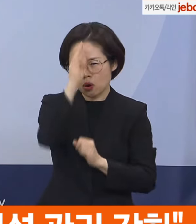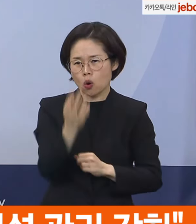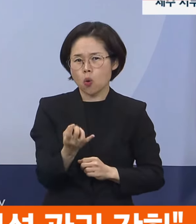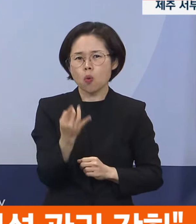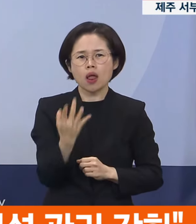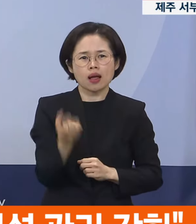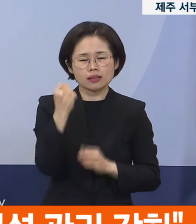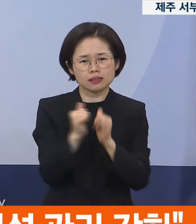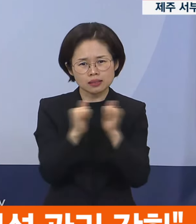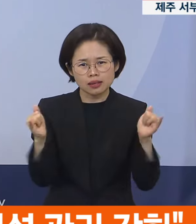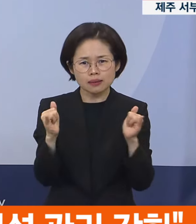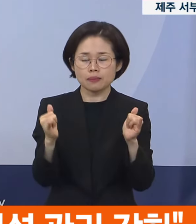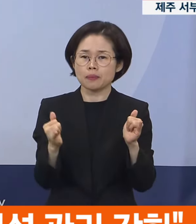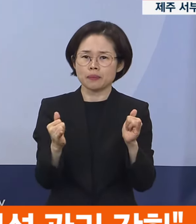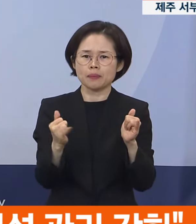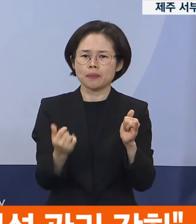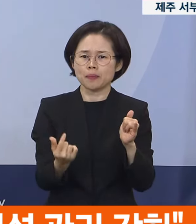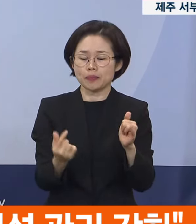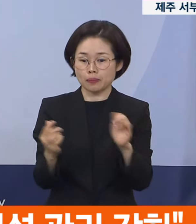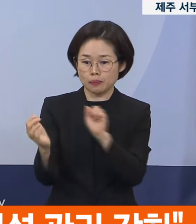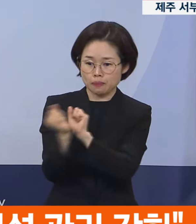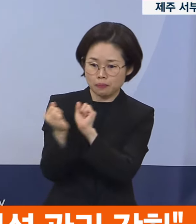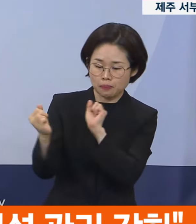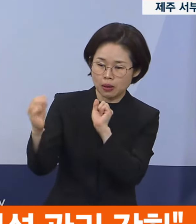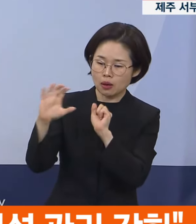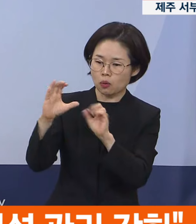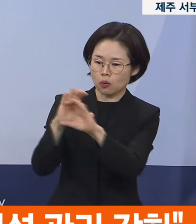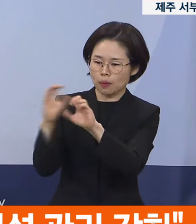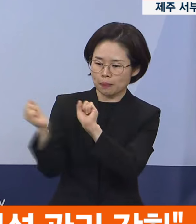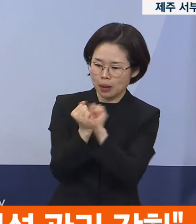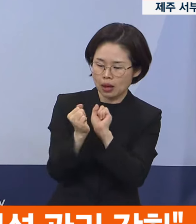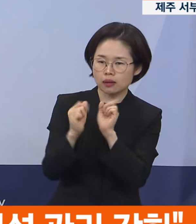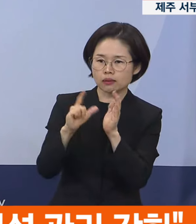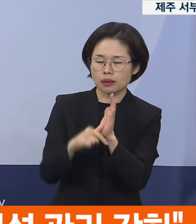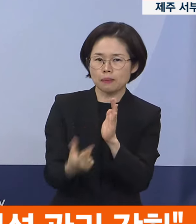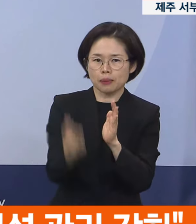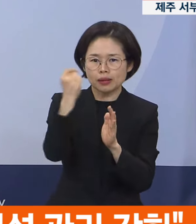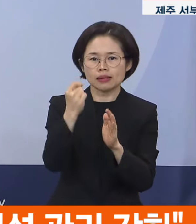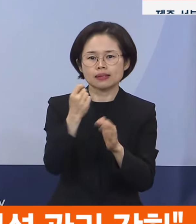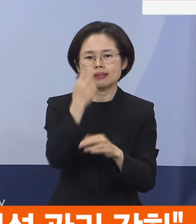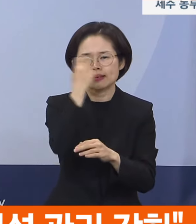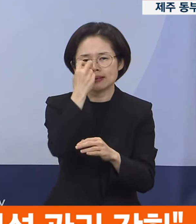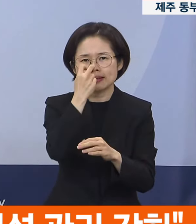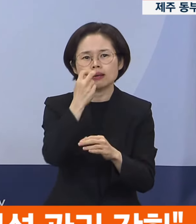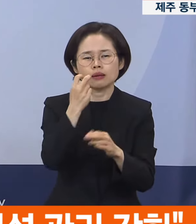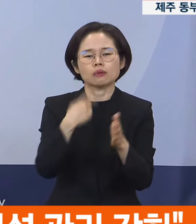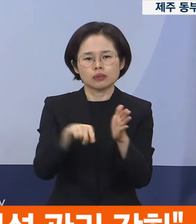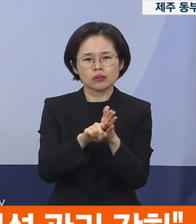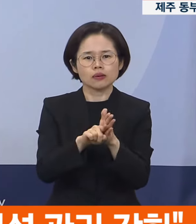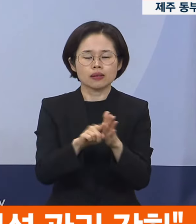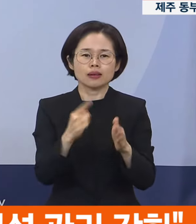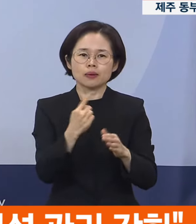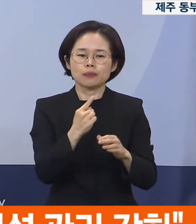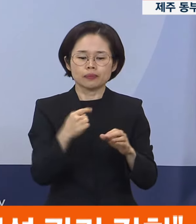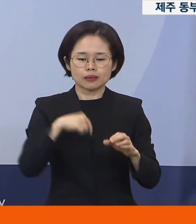중요하기 때문에 안정적인 자가진단 키트와 치료제 공급에 최선을 다하겠습니다.